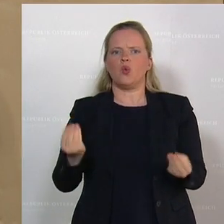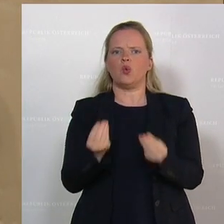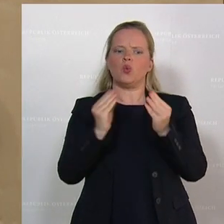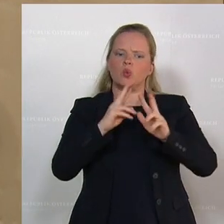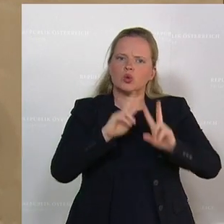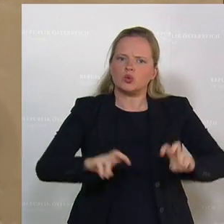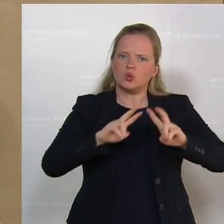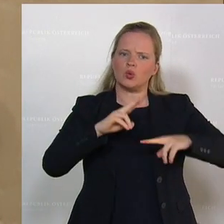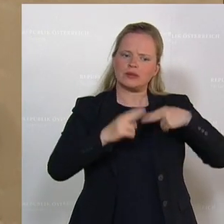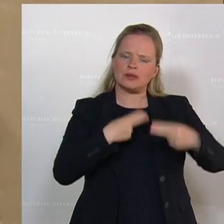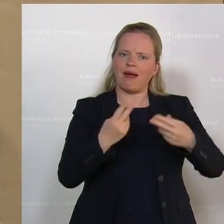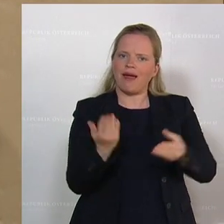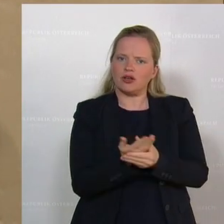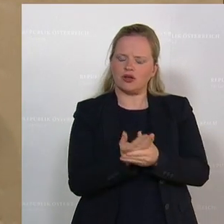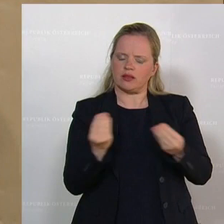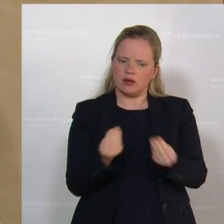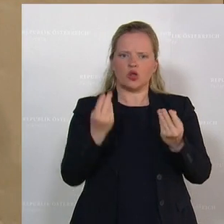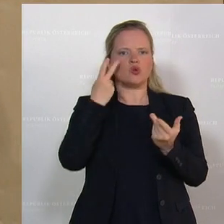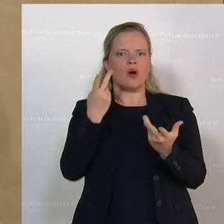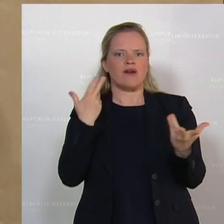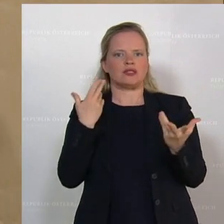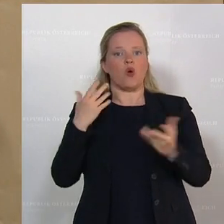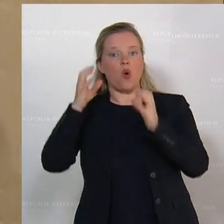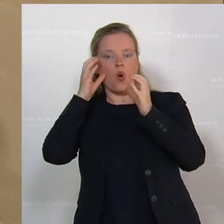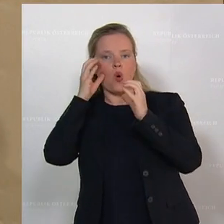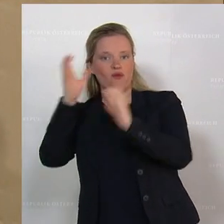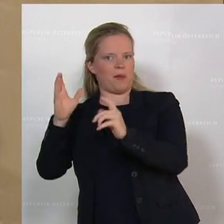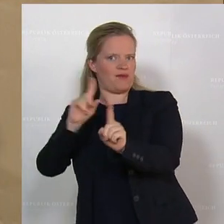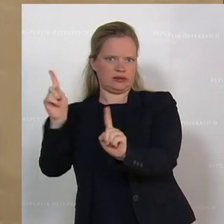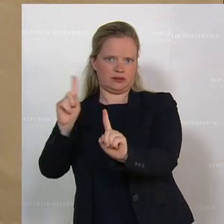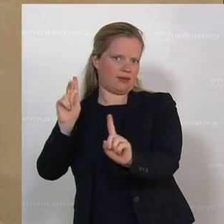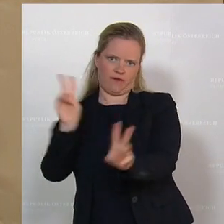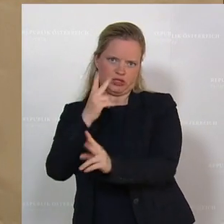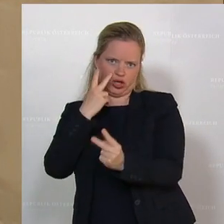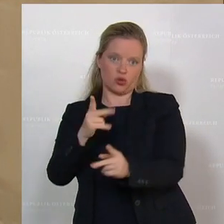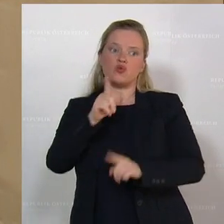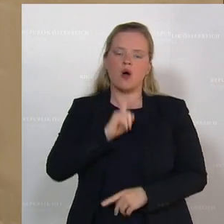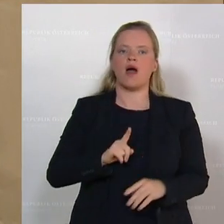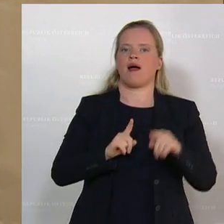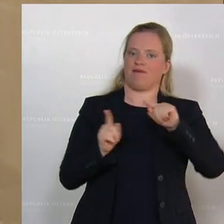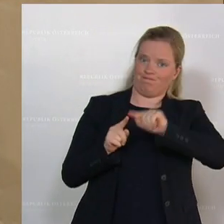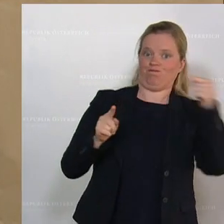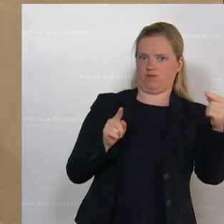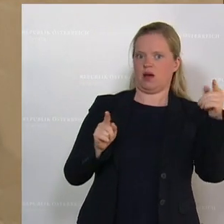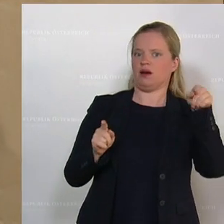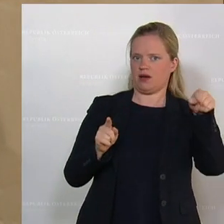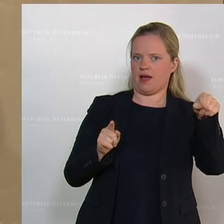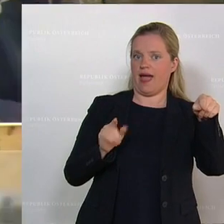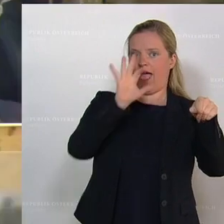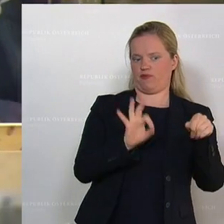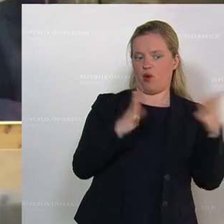ihr dürft nur anschauen, was die FPÖ gemacht hat. Was die ÖVP gemacht hat, das dürft Sie nicht anschauen, liebe Opposition. Der